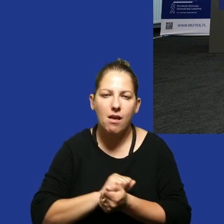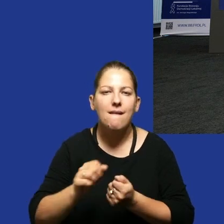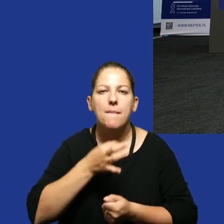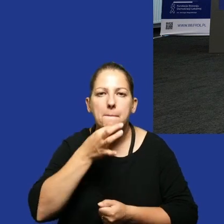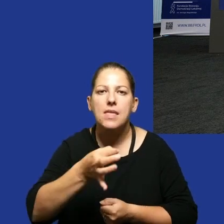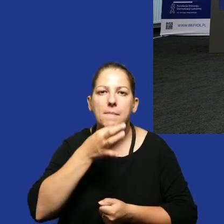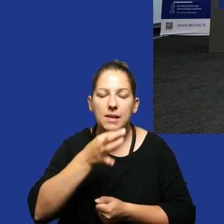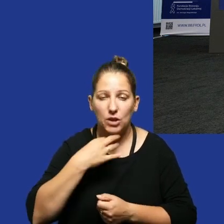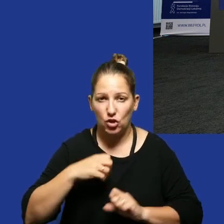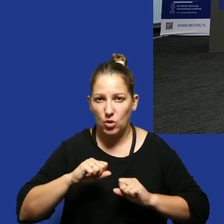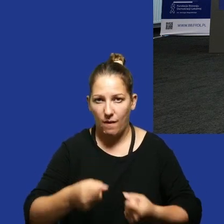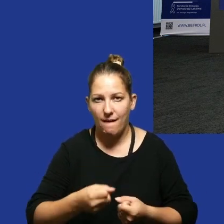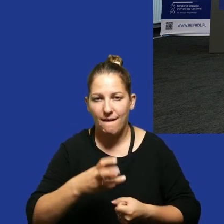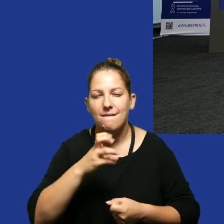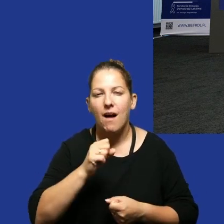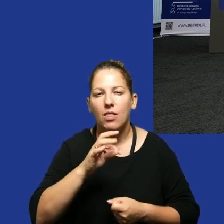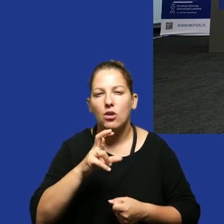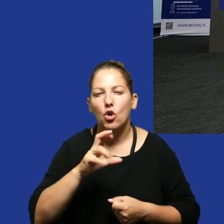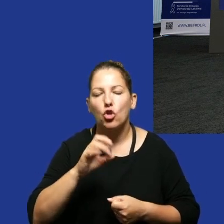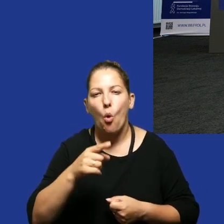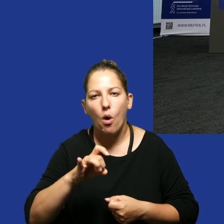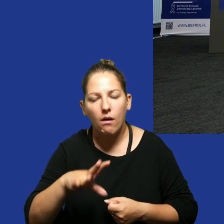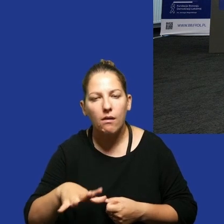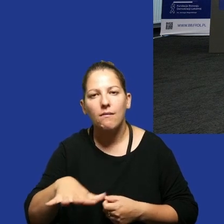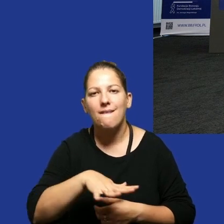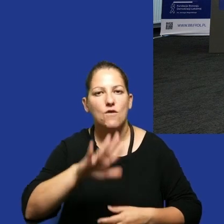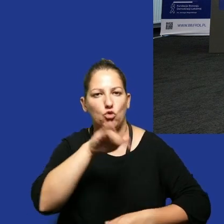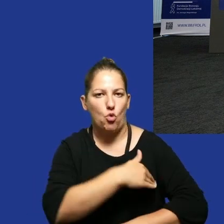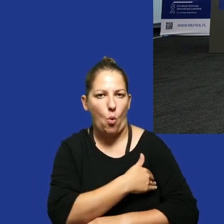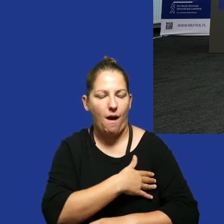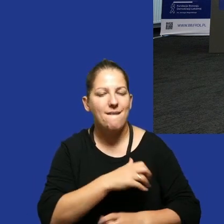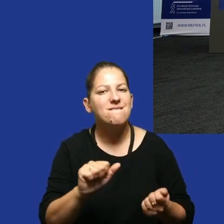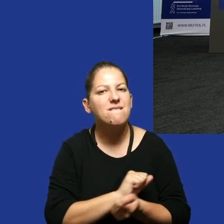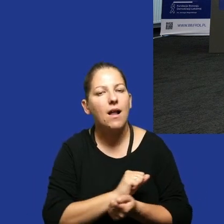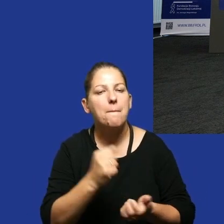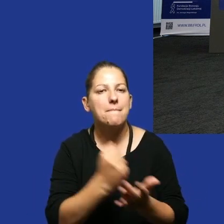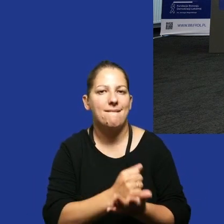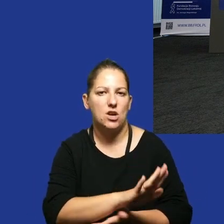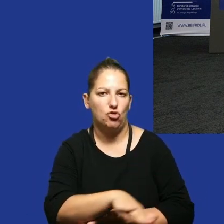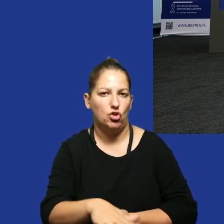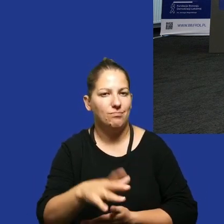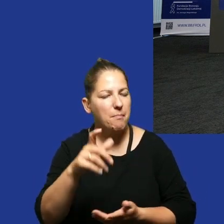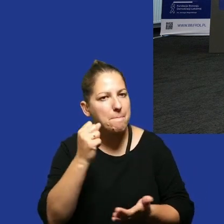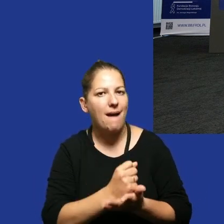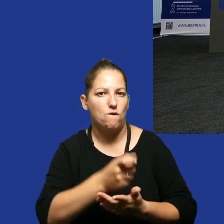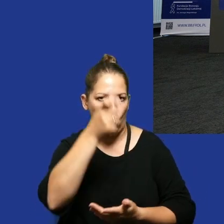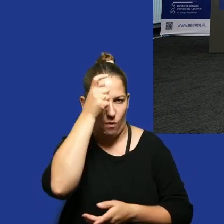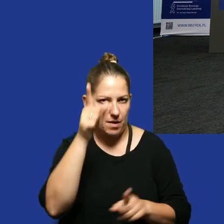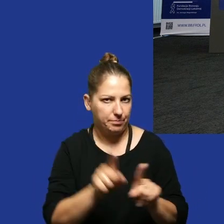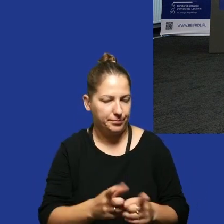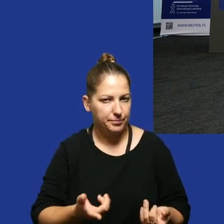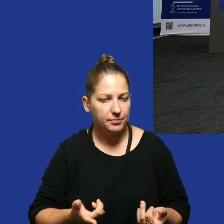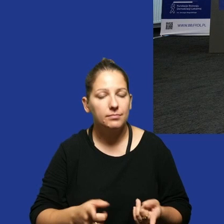swoją działalność prowadzę watchdogową na terenie szkół. Walczę o prawa dzieci jako prawa człowieka, ale też